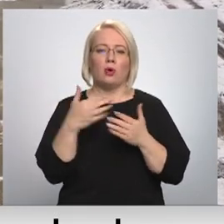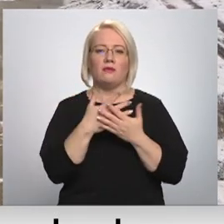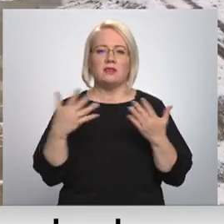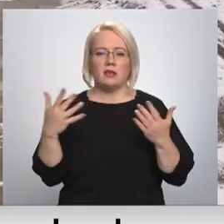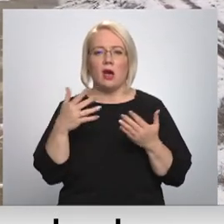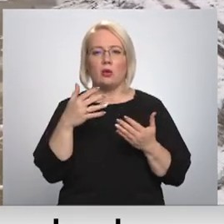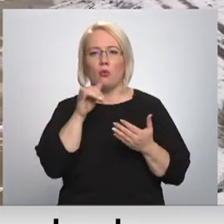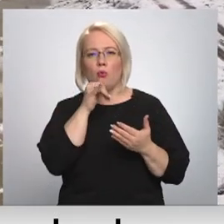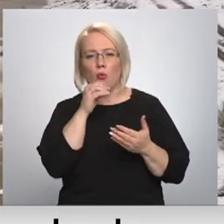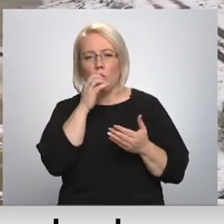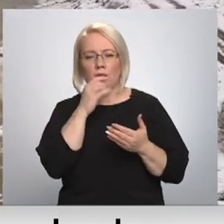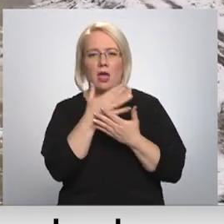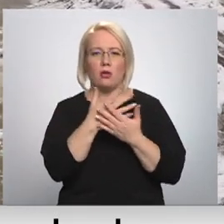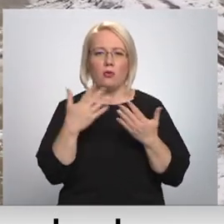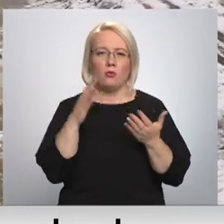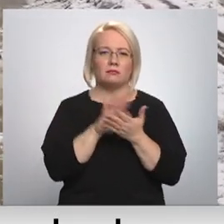plānošanai.